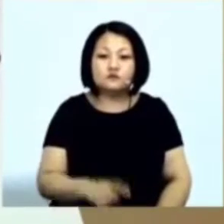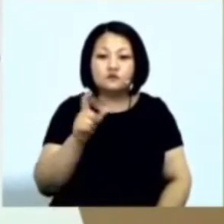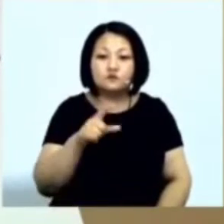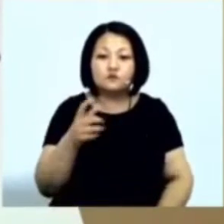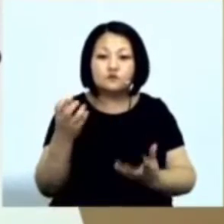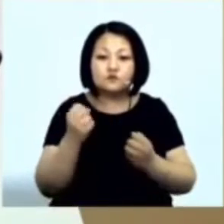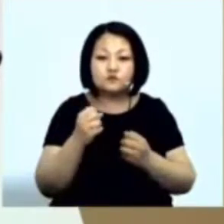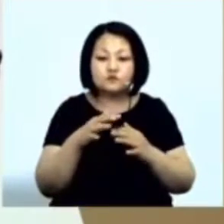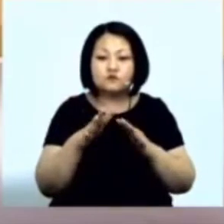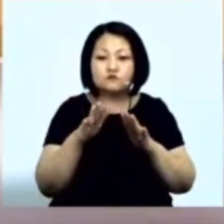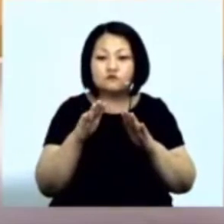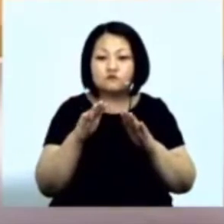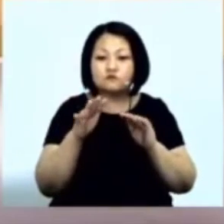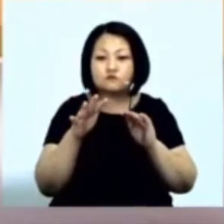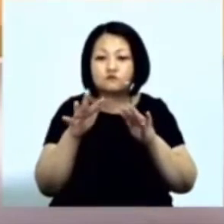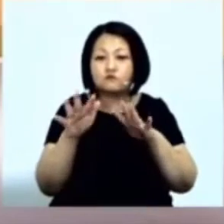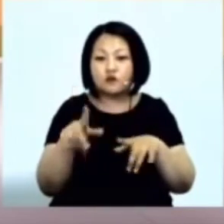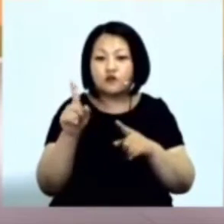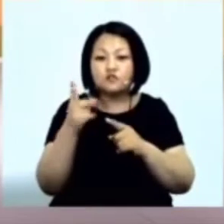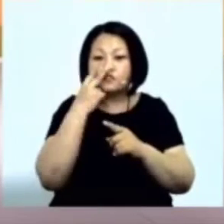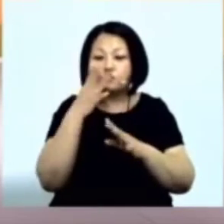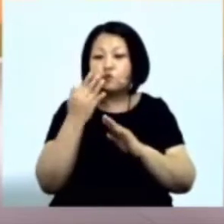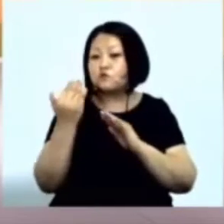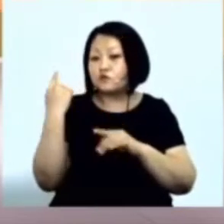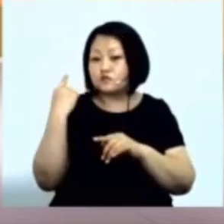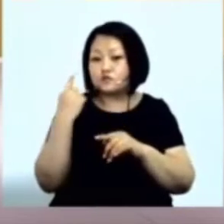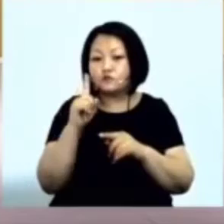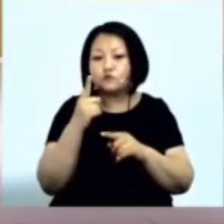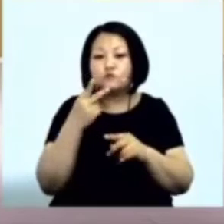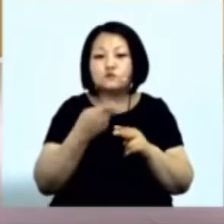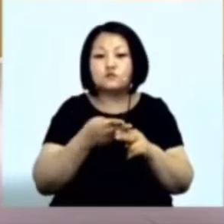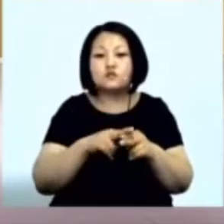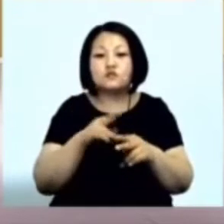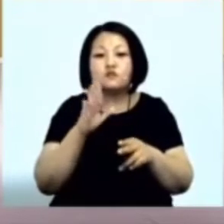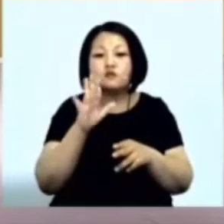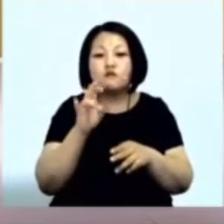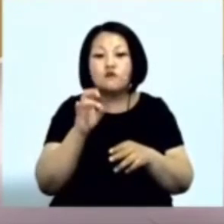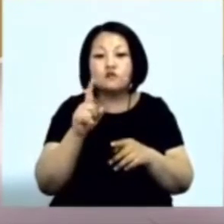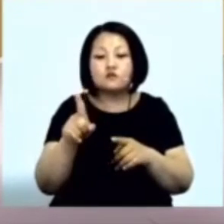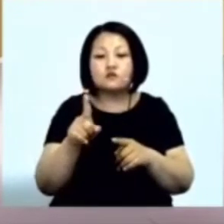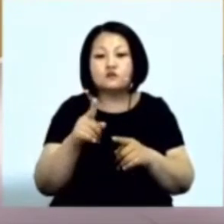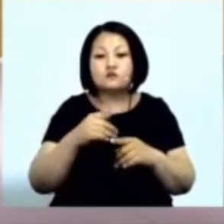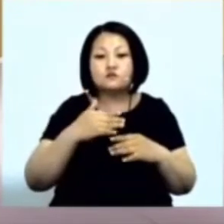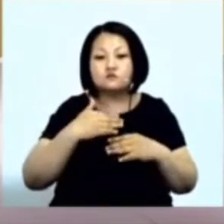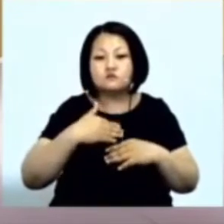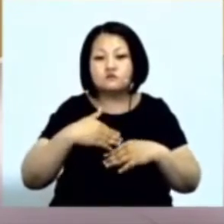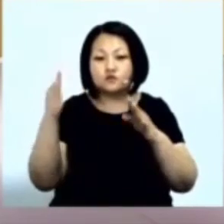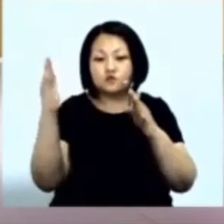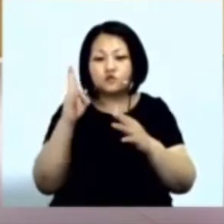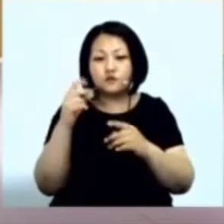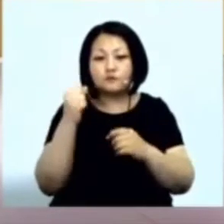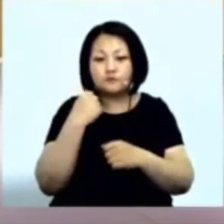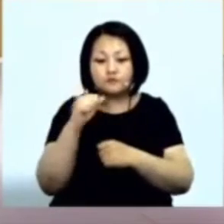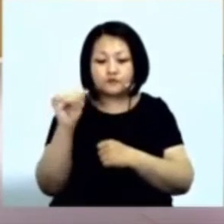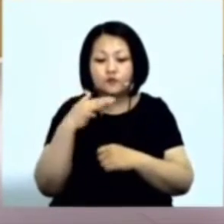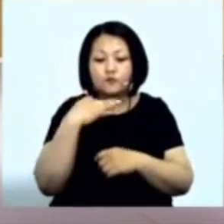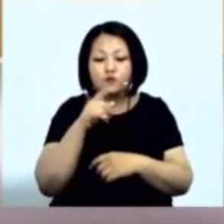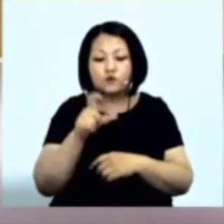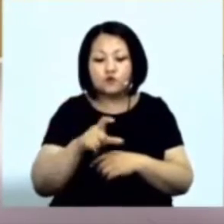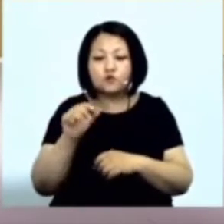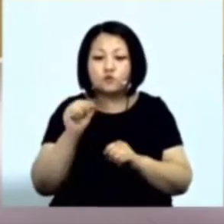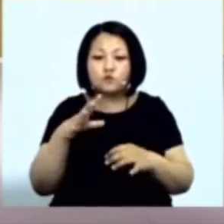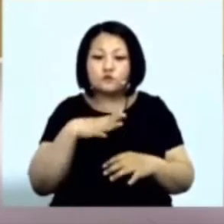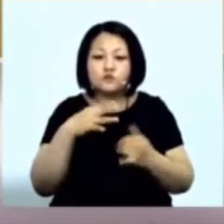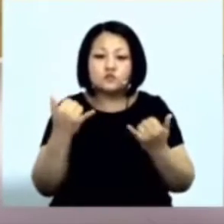не оглядываются назад Потому что Эта волна их выносит Выносит к победам И многие люди Может быть сейчас Еще